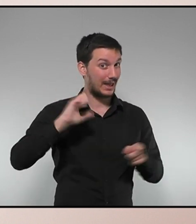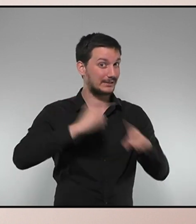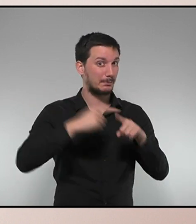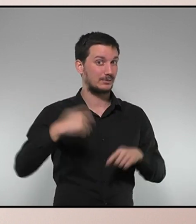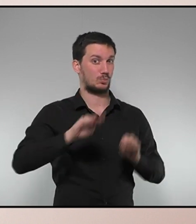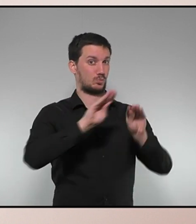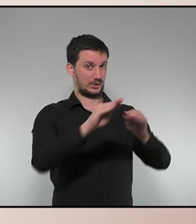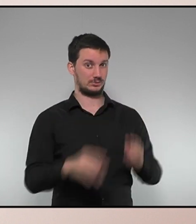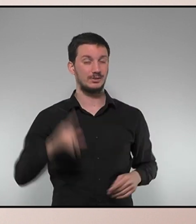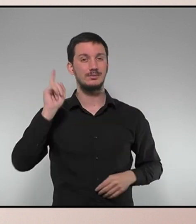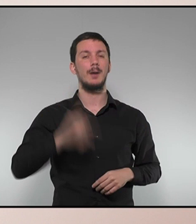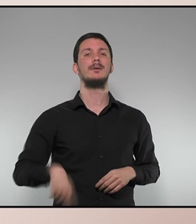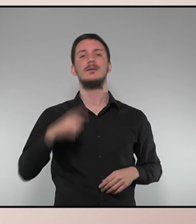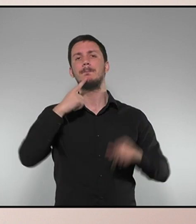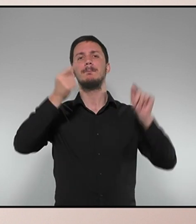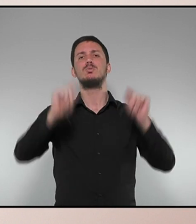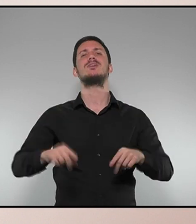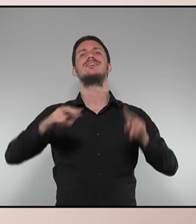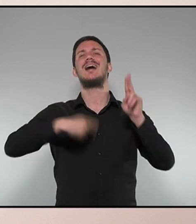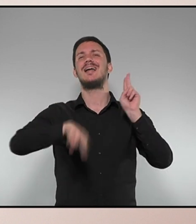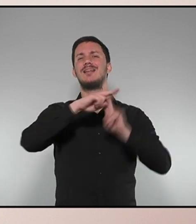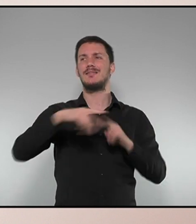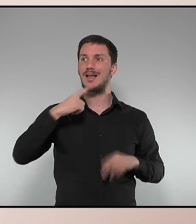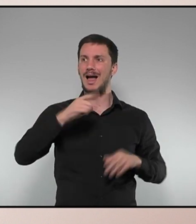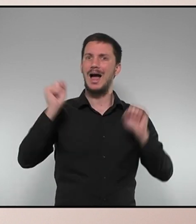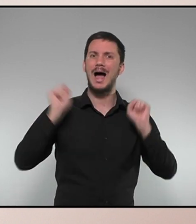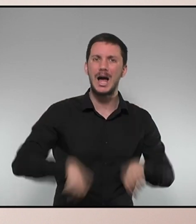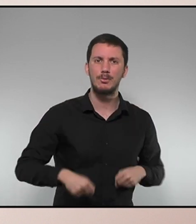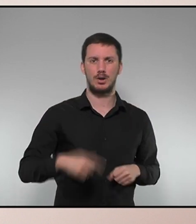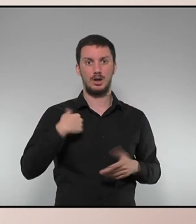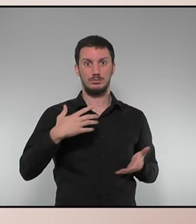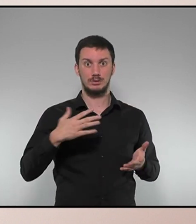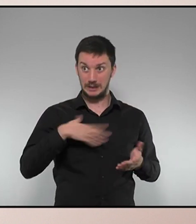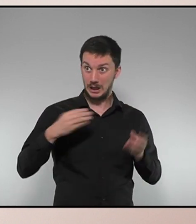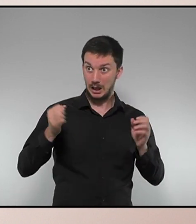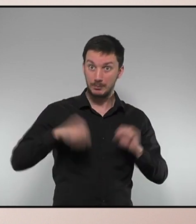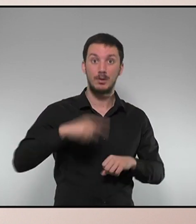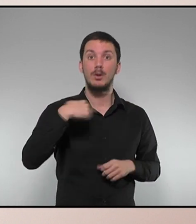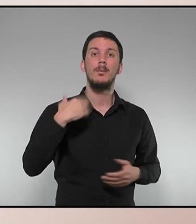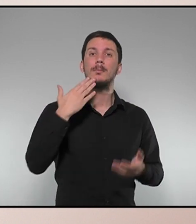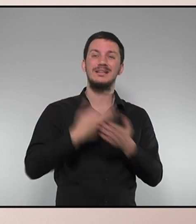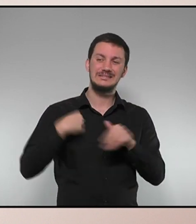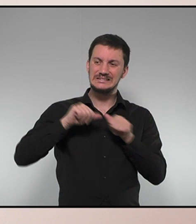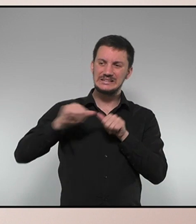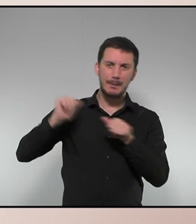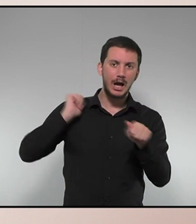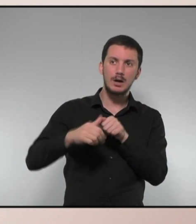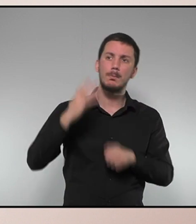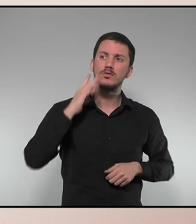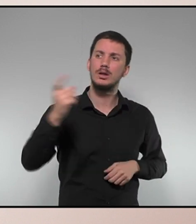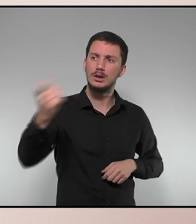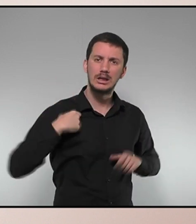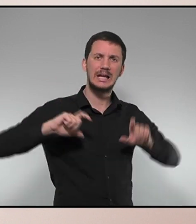vostès demanen que s'aprovin pressupostos de la Generalitat. Doncs escolti'm, posin-se a negociar. Els hi hem estat demanant durant setmanes que hi haguessin